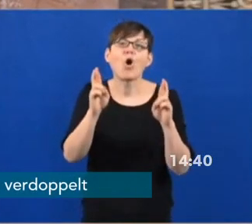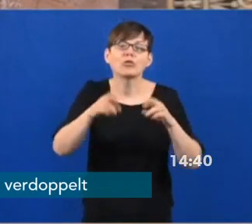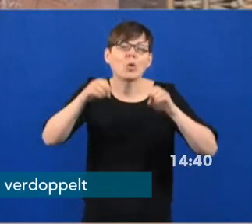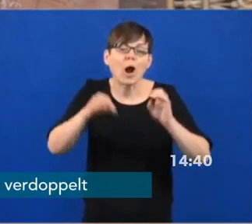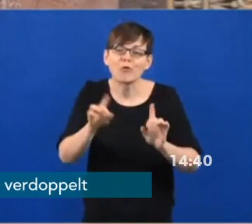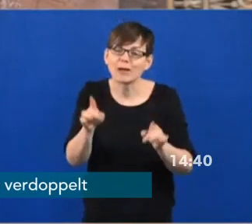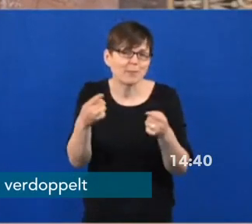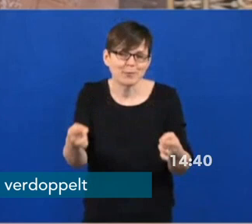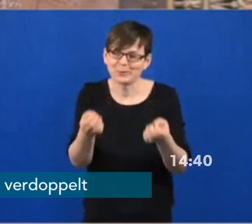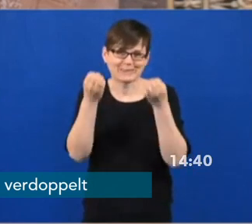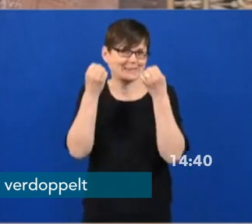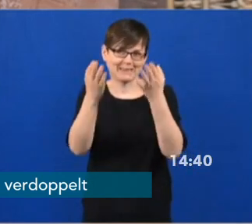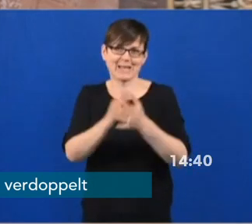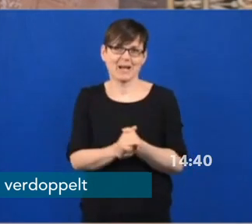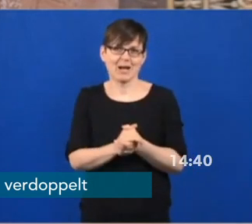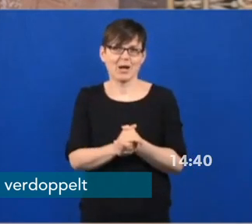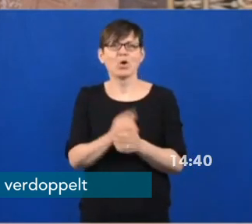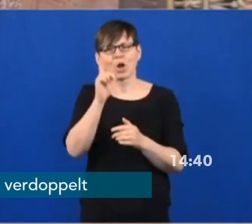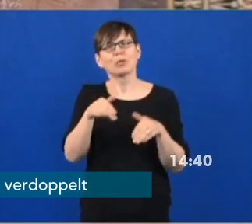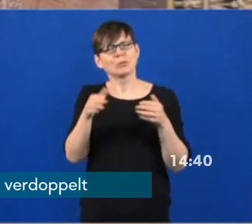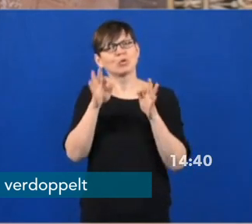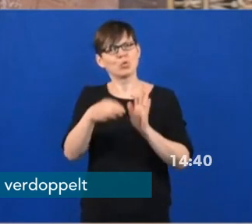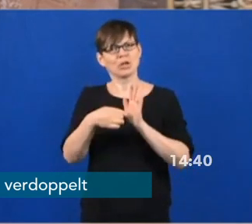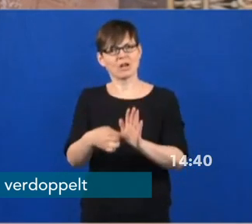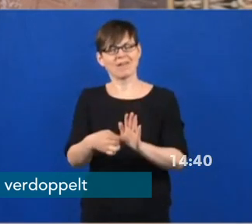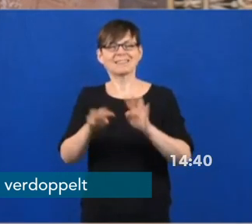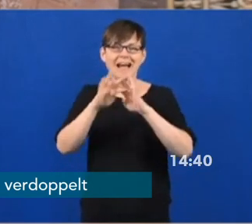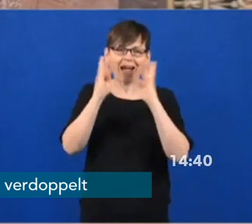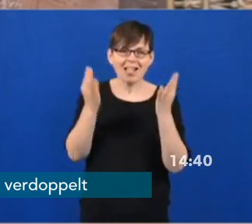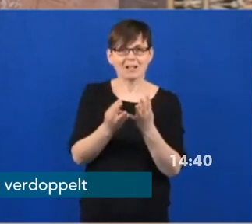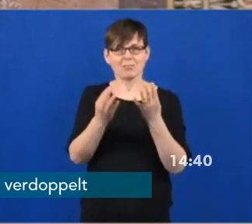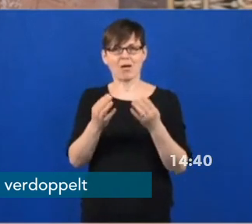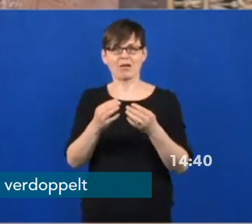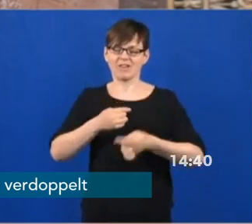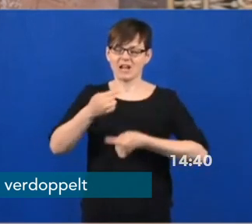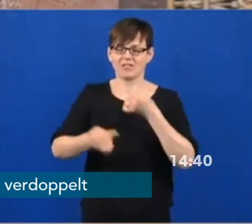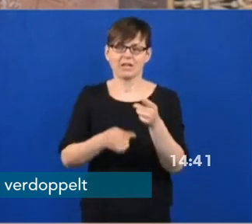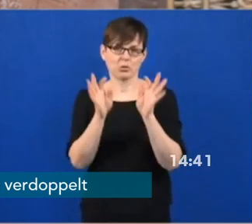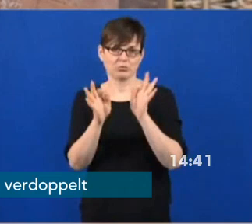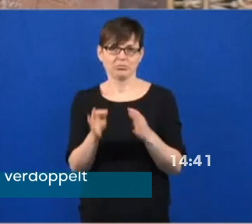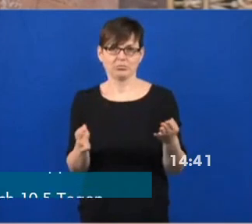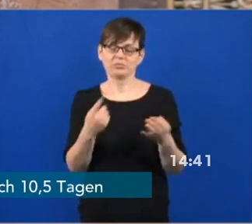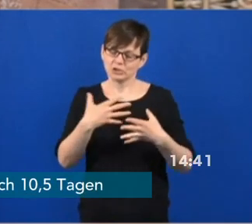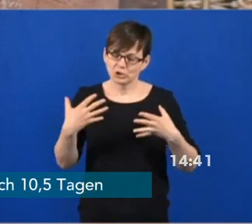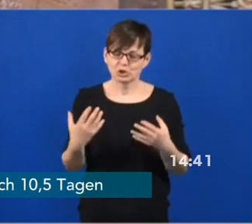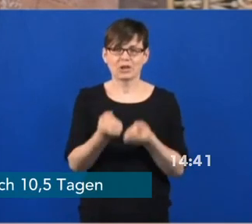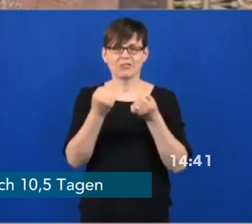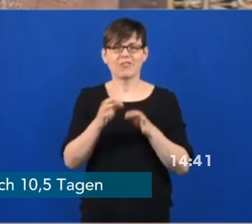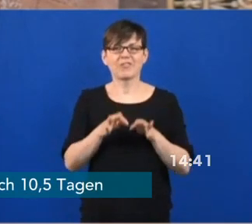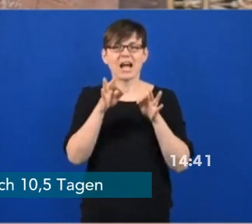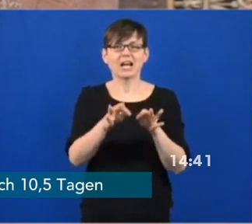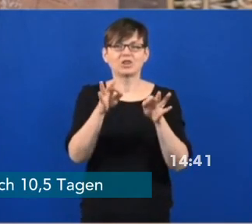Hinweise darauf, dass wir in einer insgesamt positiven Entwicklung sind, was die Verlangsamung der Ausbreitungsgeschwindigkeit der